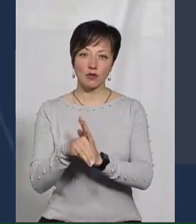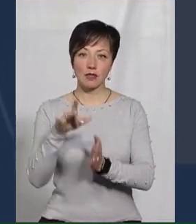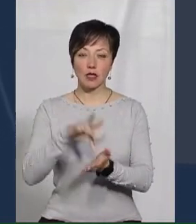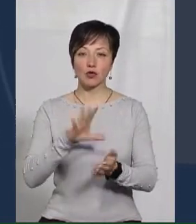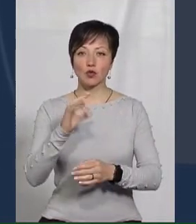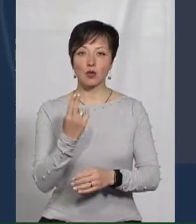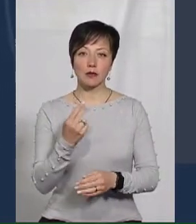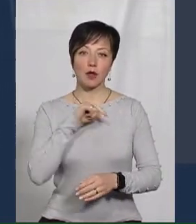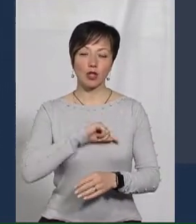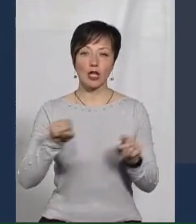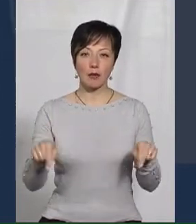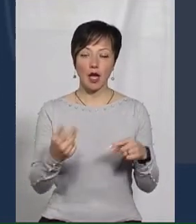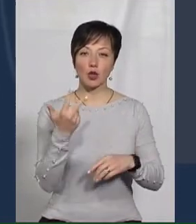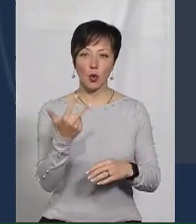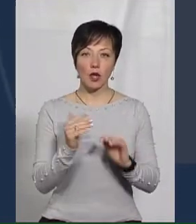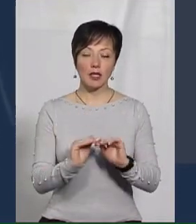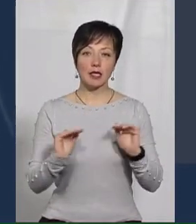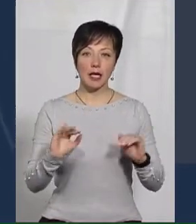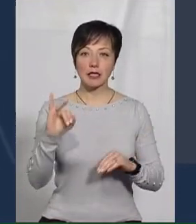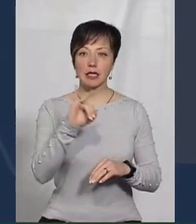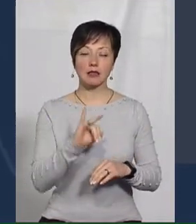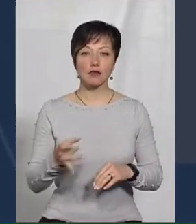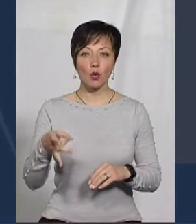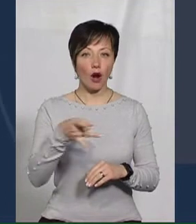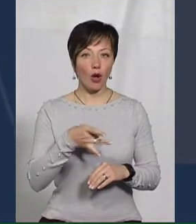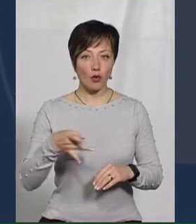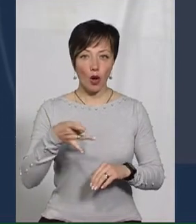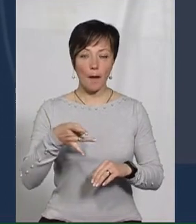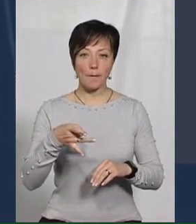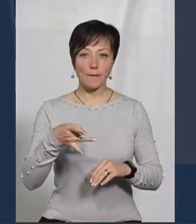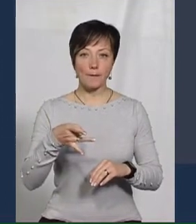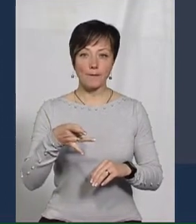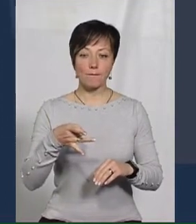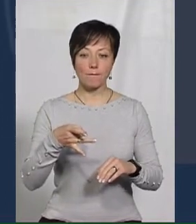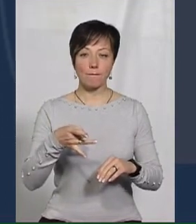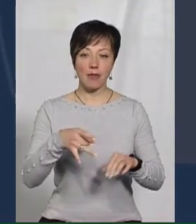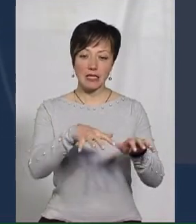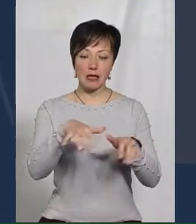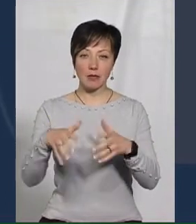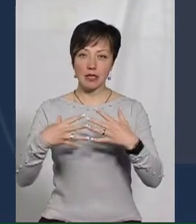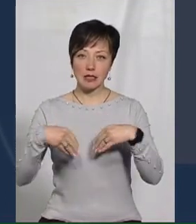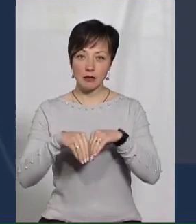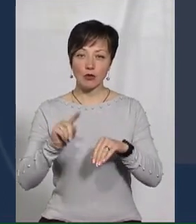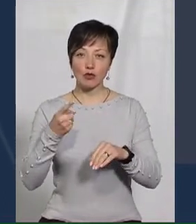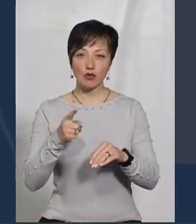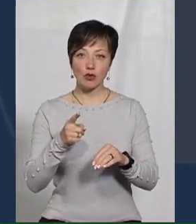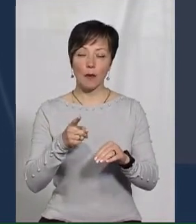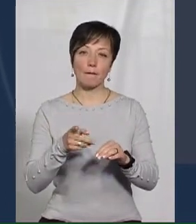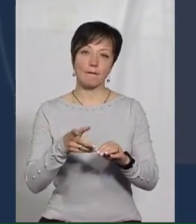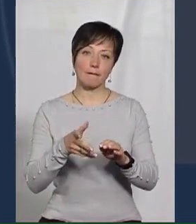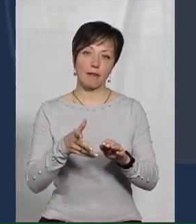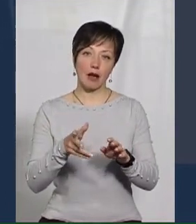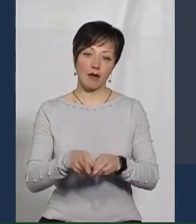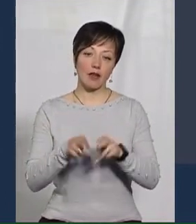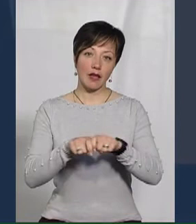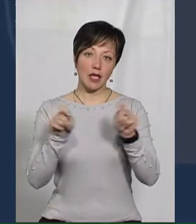-психологічного реабіліта. Троє дітей зі Зяславського району повернуті, оскільки проти батька порушена кримінальна справа